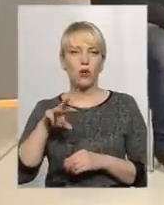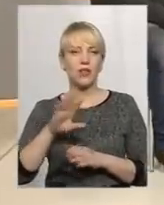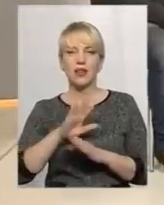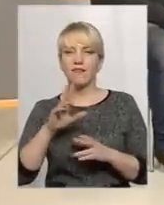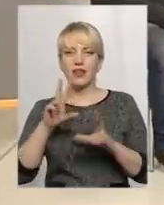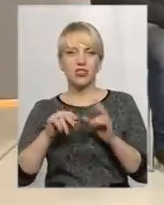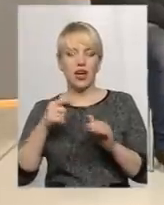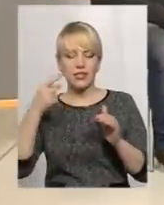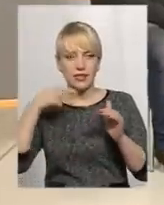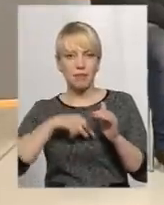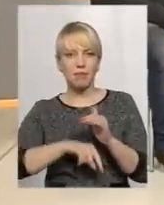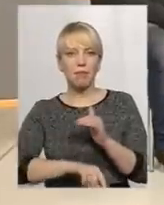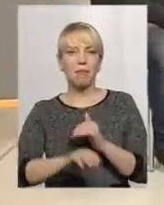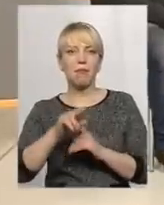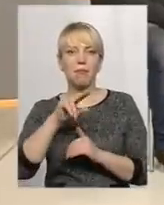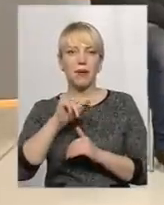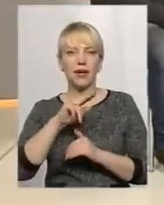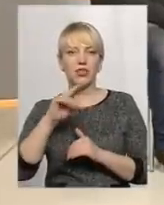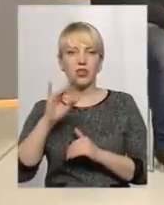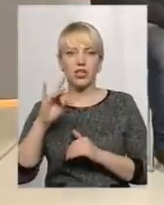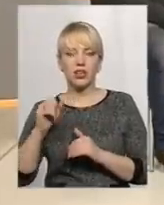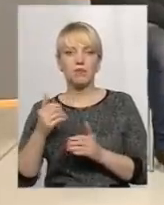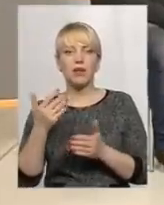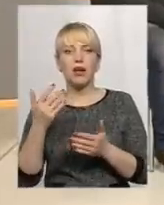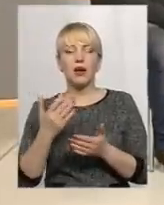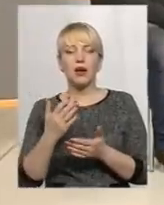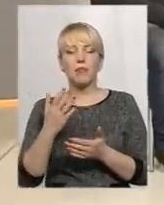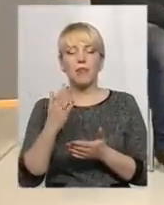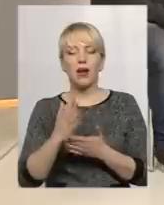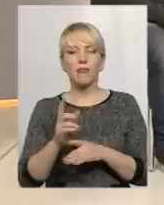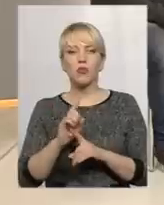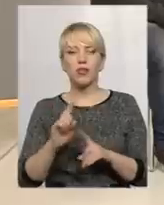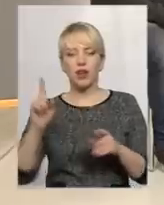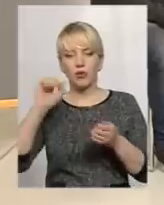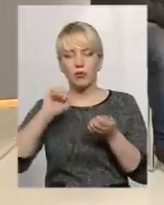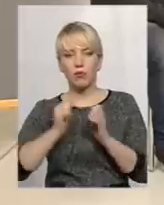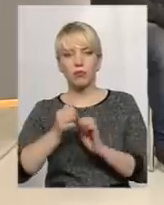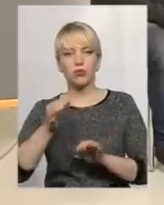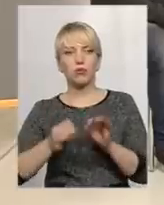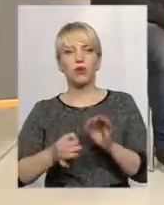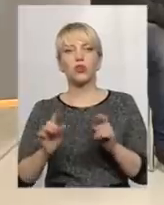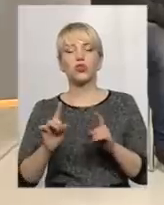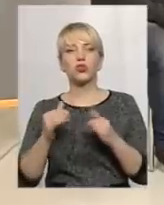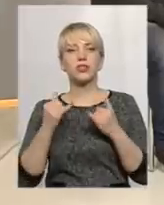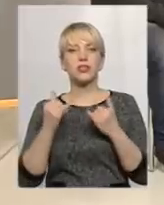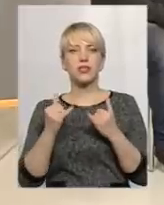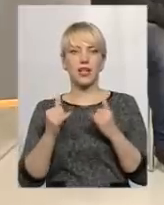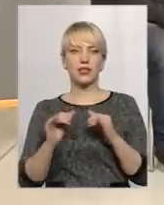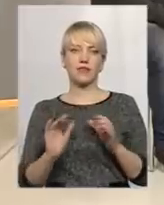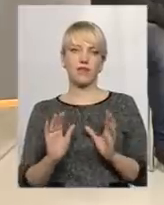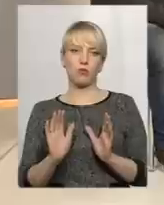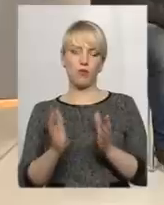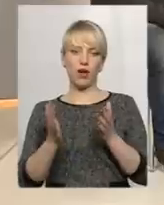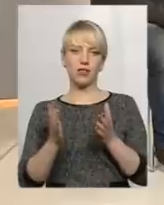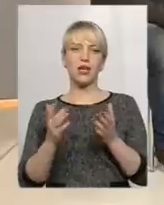Разом з тим, маємо унікальну пам'ятку природи Що зараз відбувається, яка доля